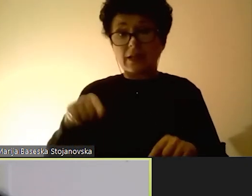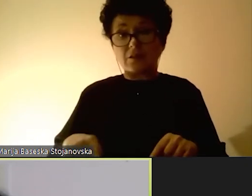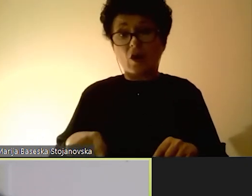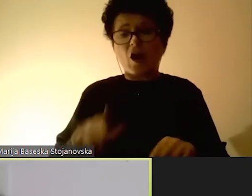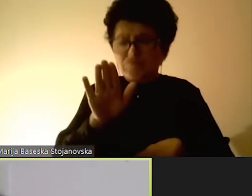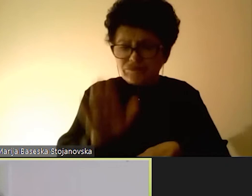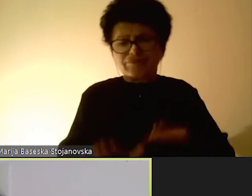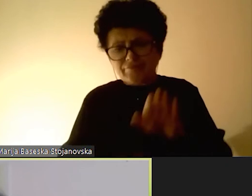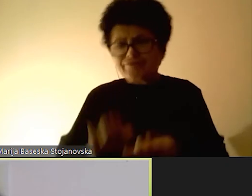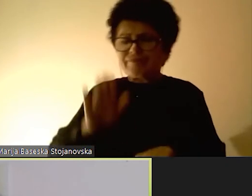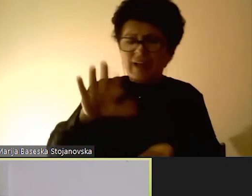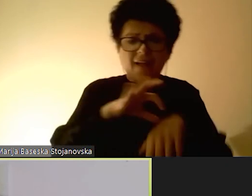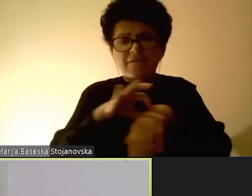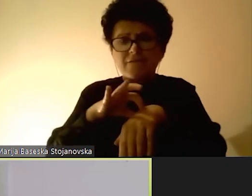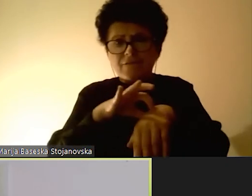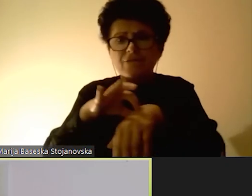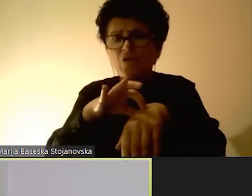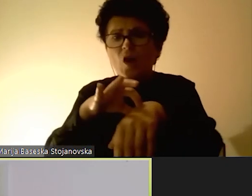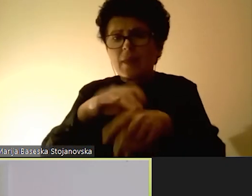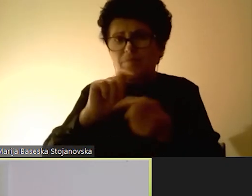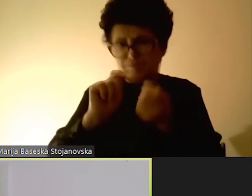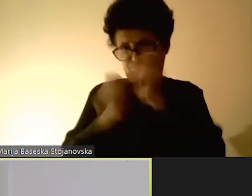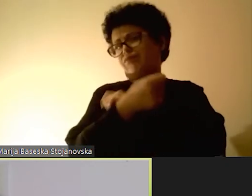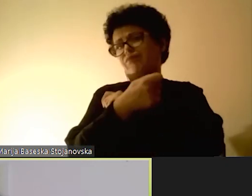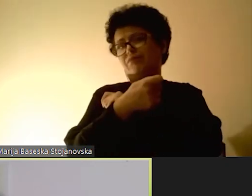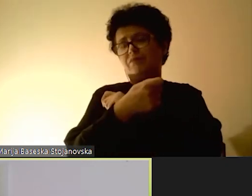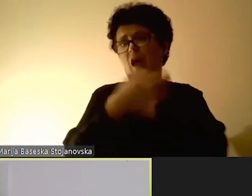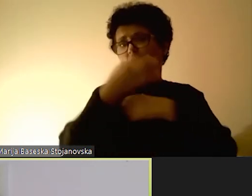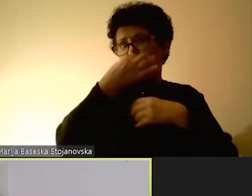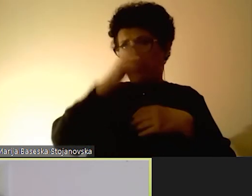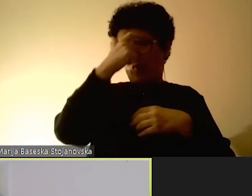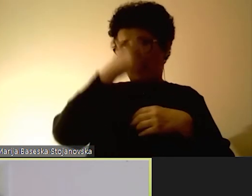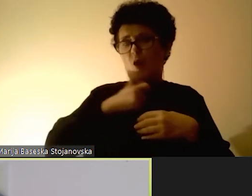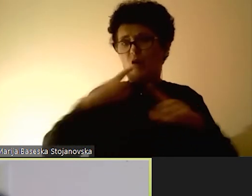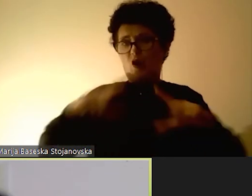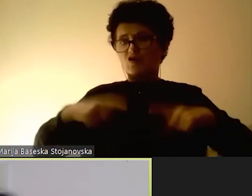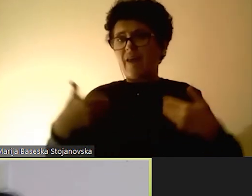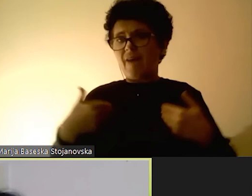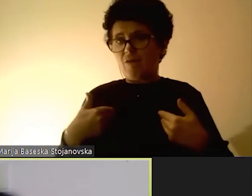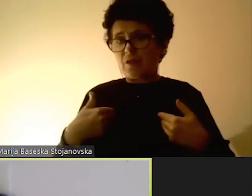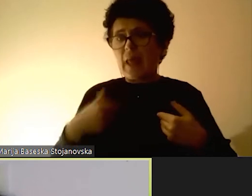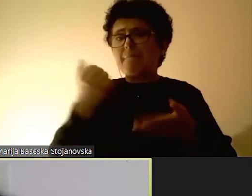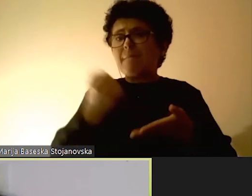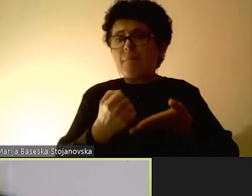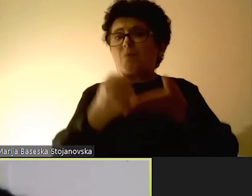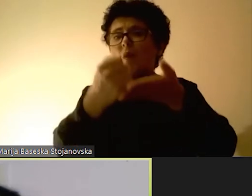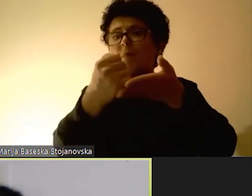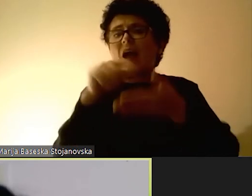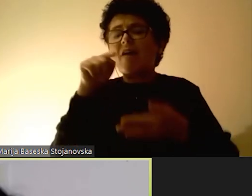чекор по чекор ги водат ни за една промена, кој што им го подобрува квалитетот на живеје, и им помага,